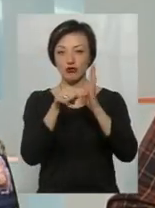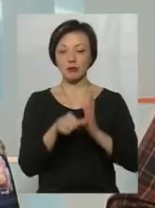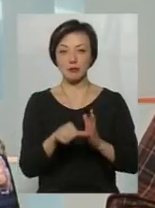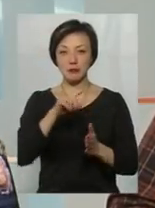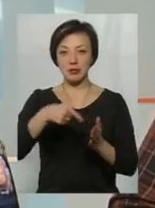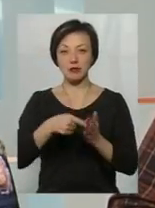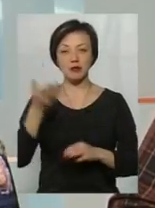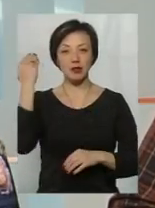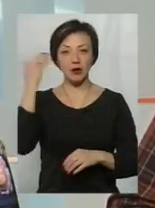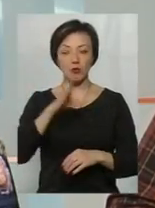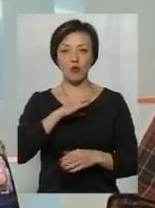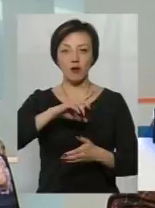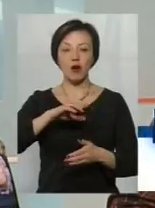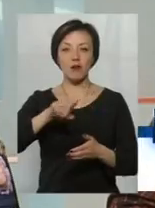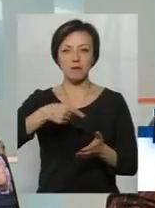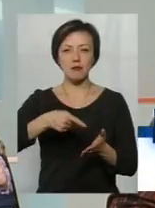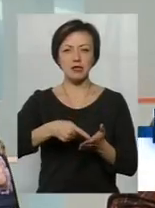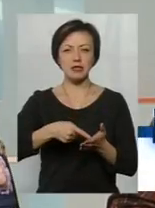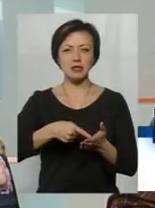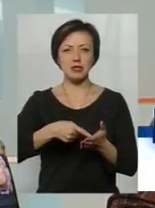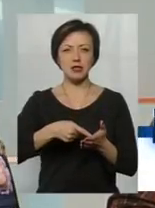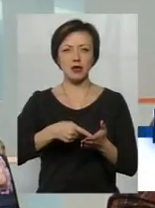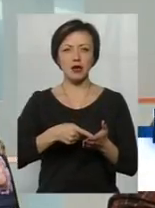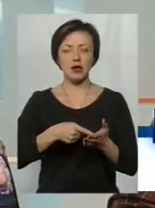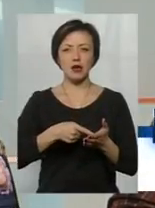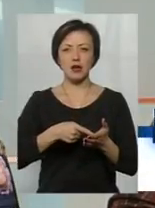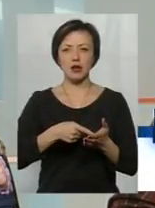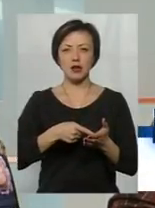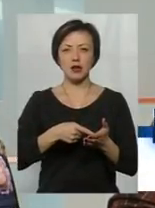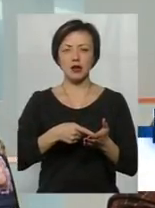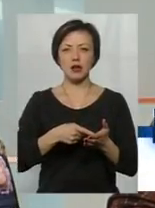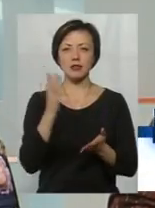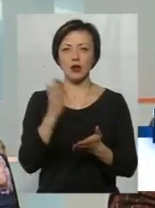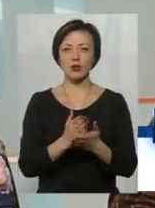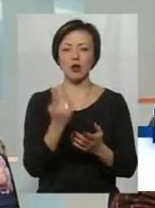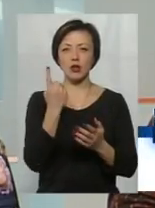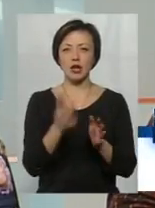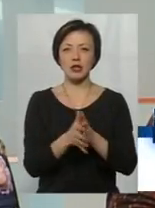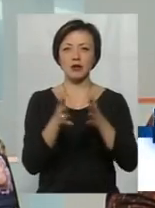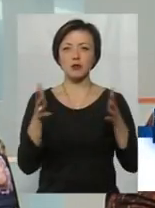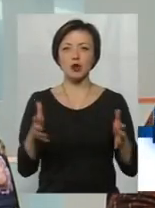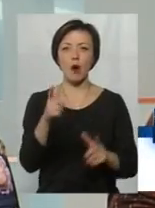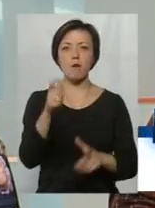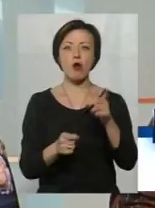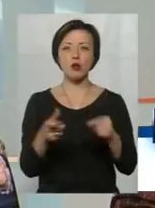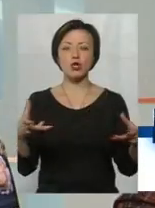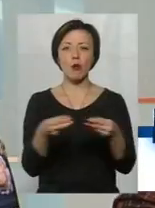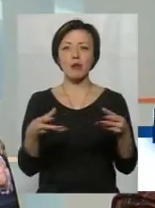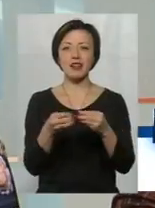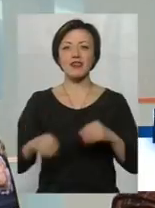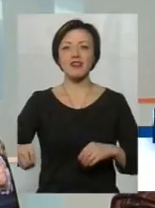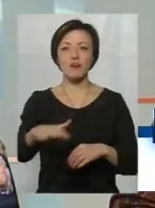місті Високе-Мазовецьке, де знаходиться одна з найбільших молочних кооперативів в Європі, який